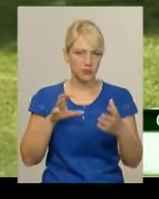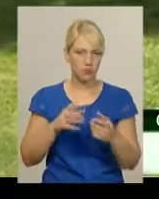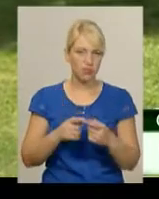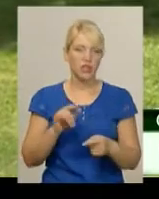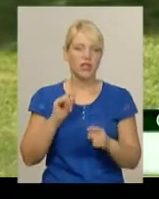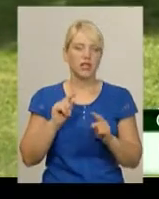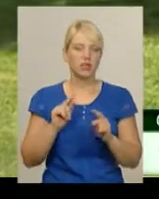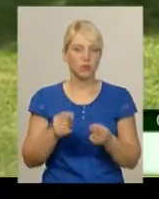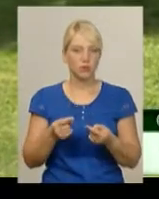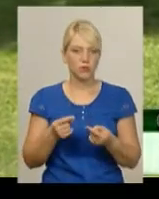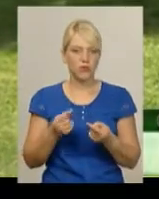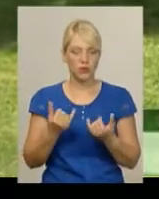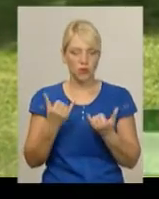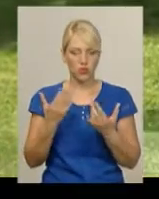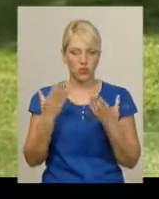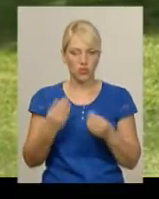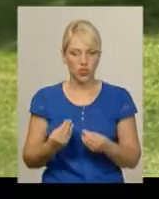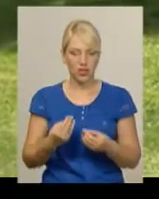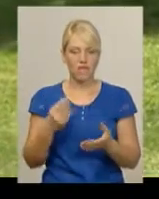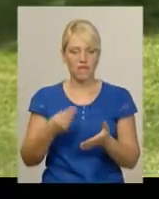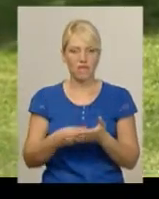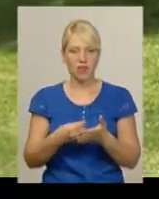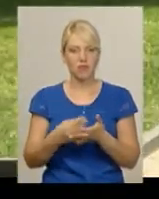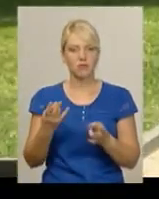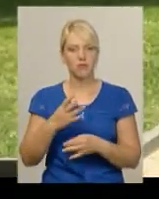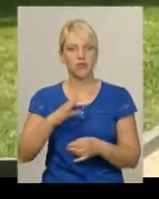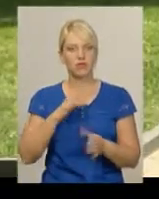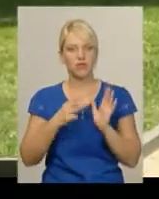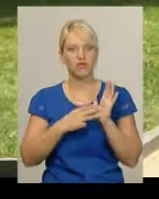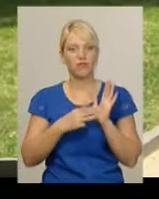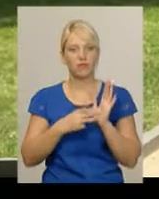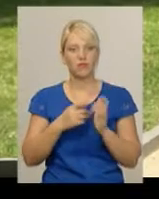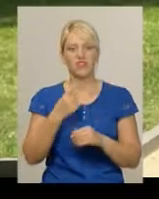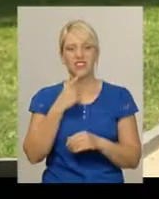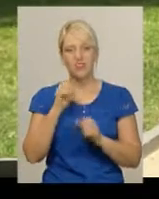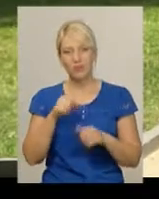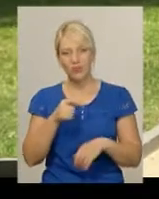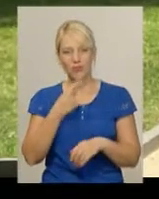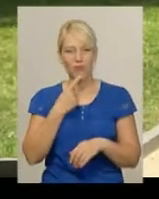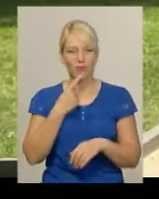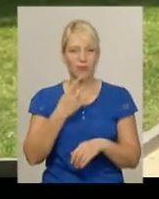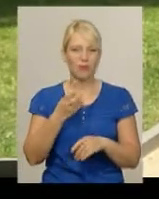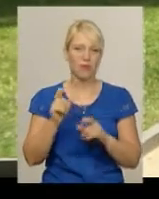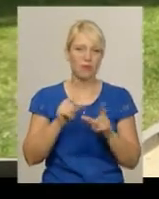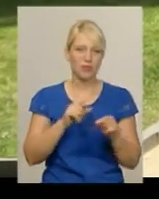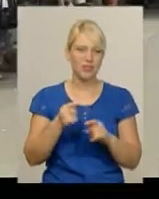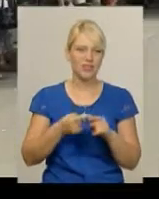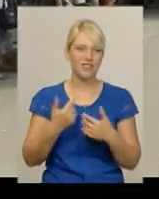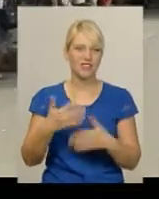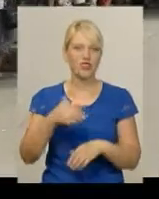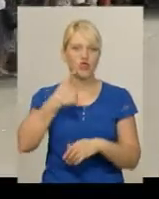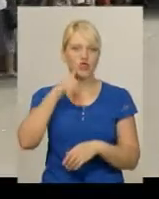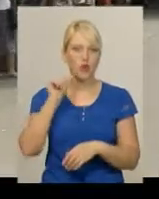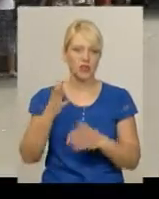вартість проїзду, хоча б 8 гривень. 6 можна попробувати, поїздити. Це ж вчорашній день.